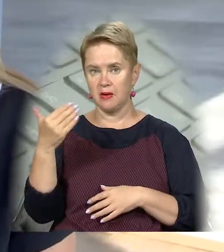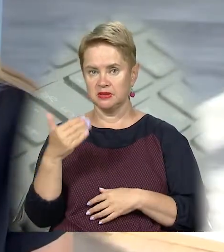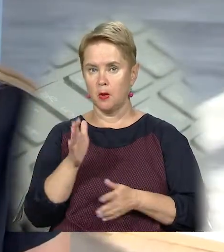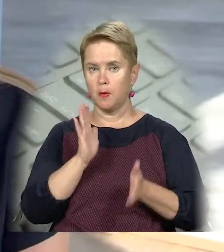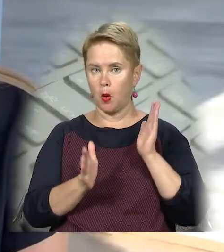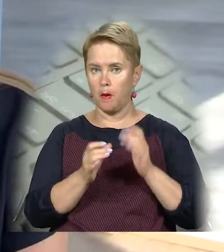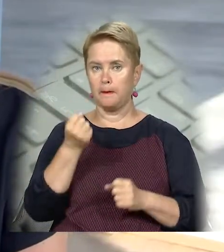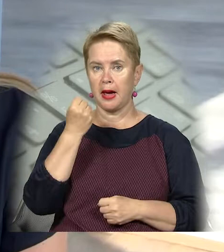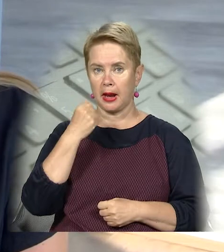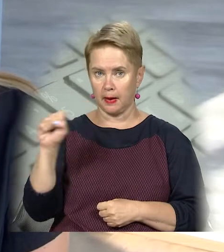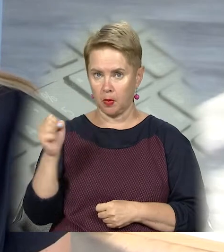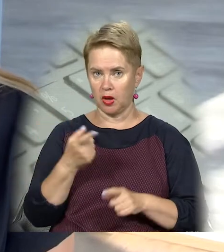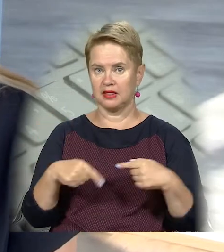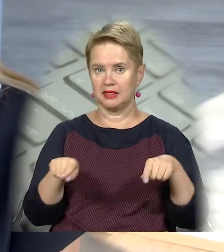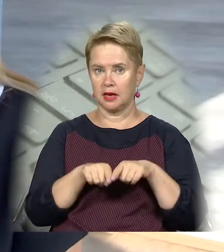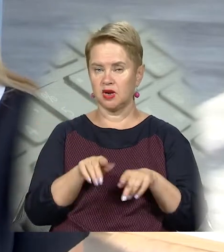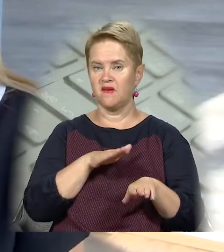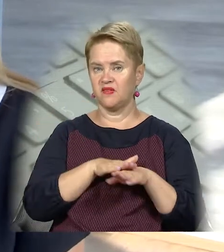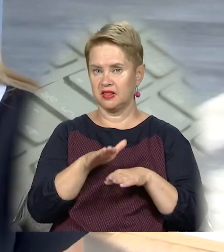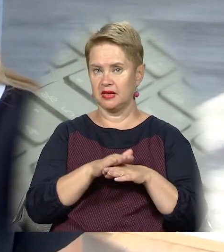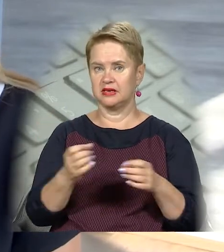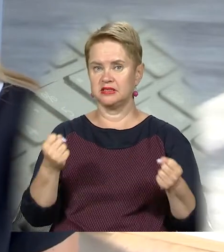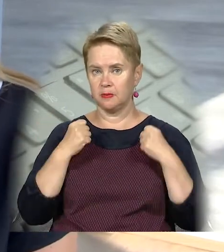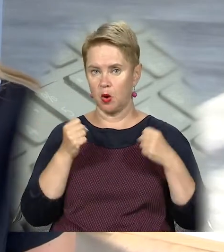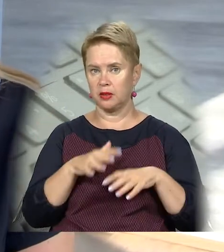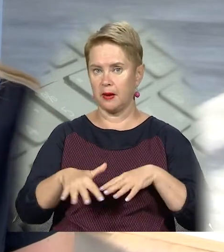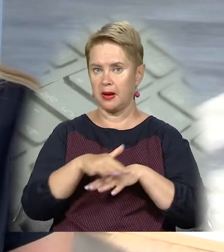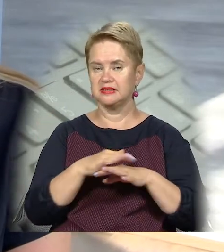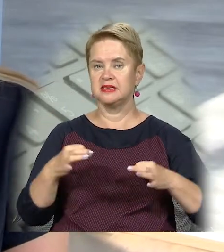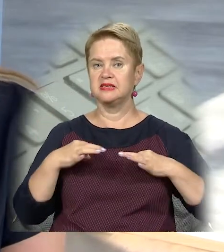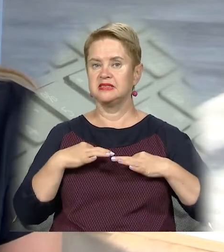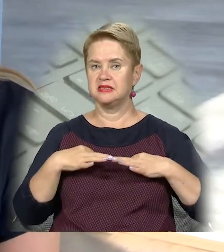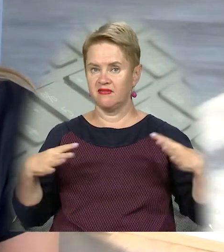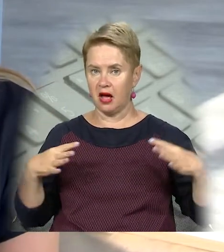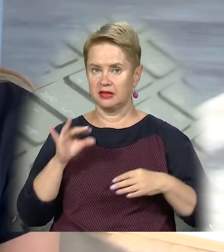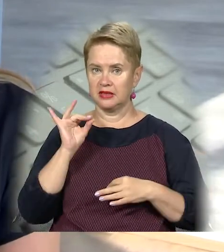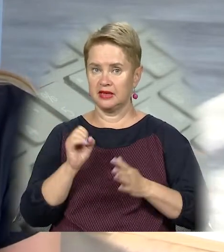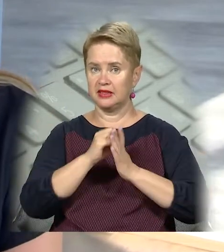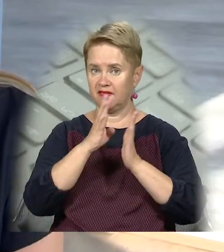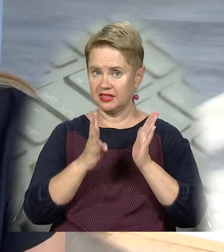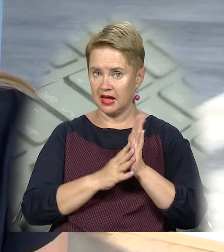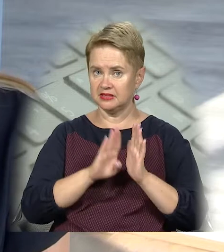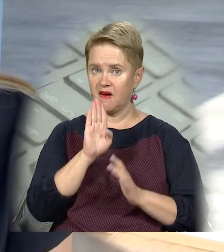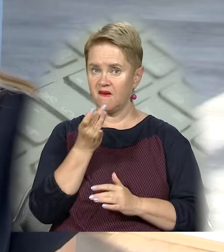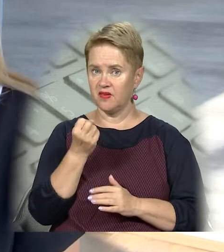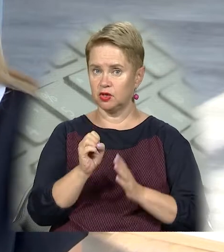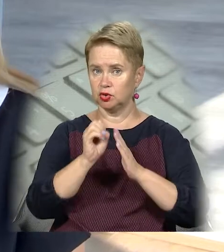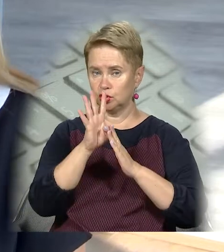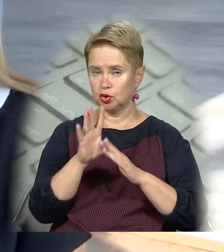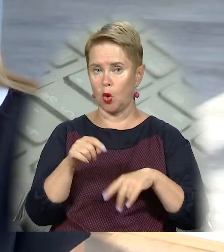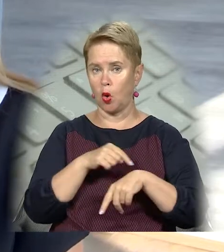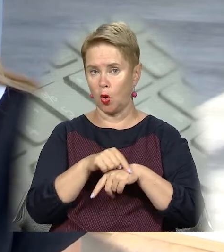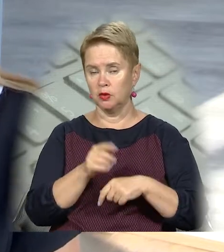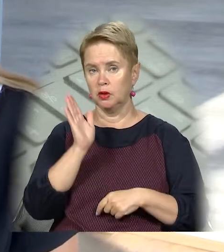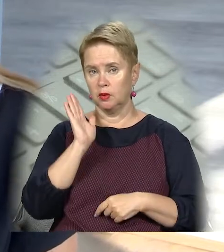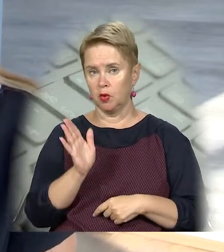березі по проспекту Перемоги, де також відбудеться спортивне масове свято. І 19 вересня о 14-й